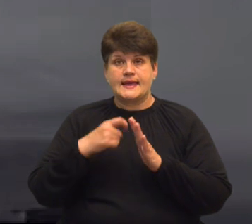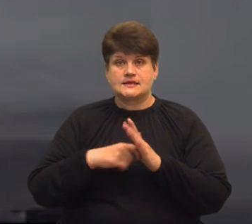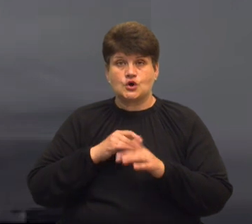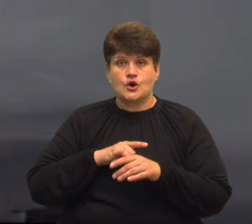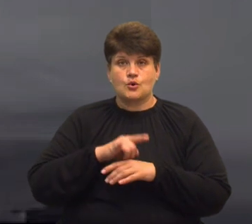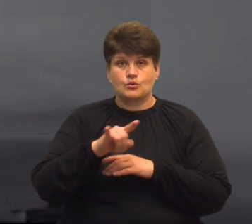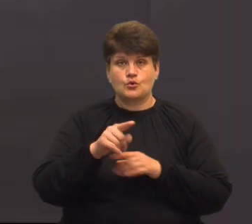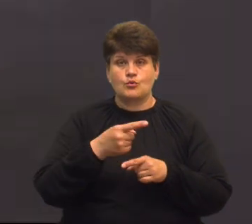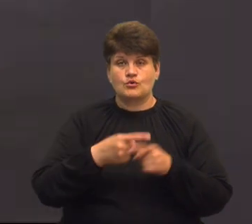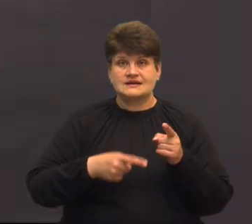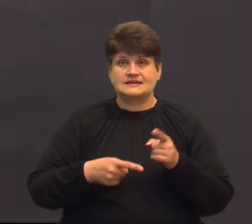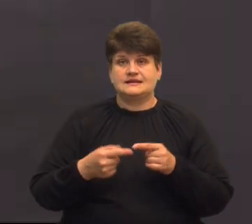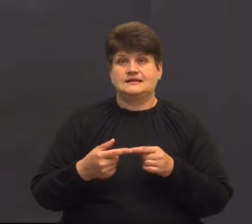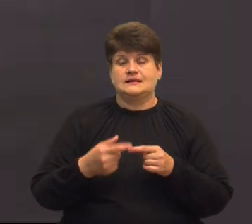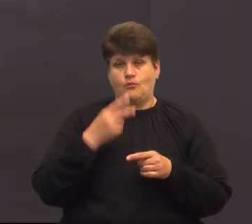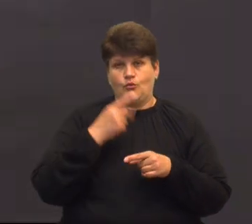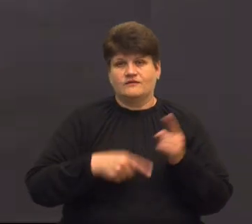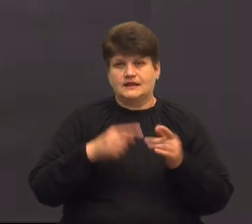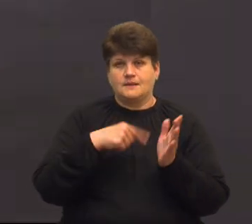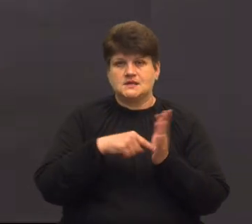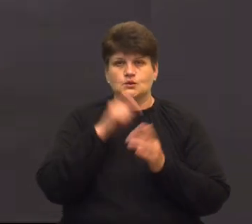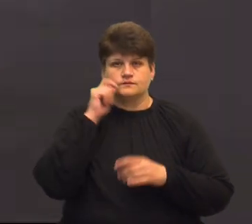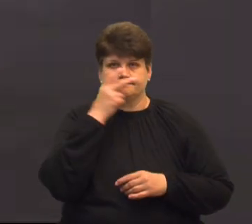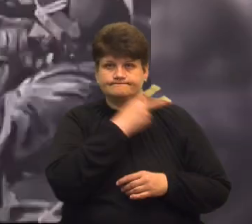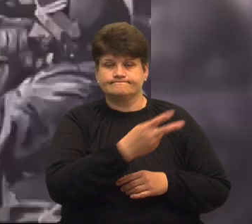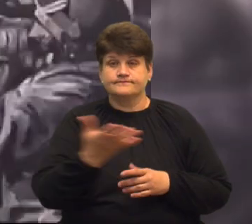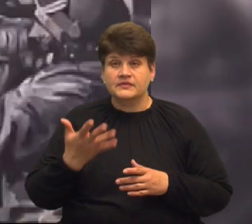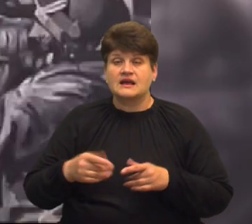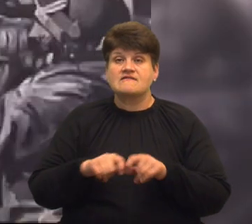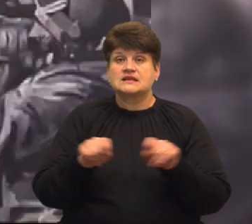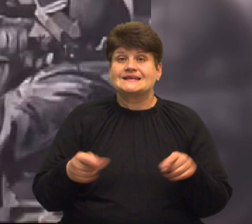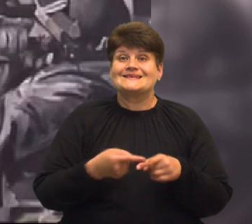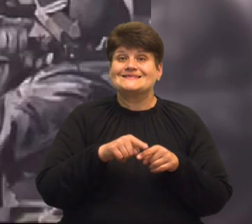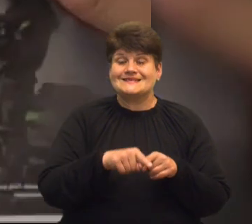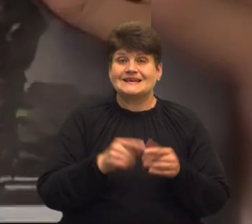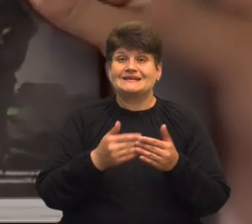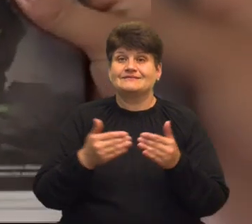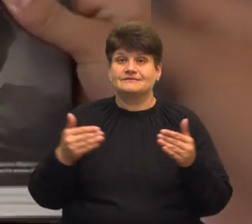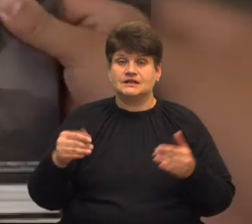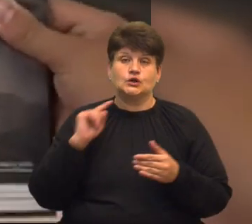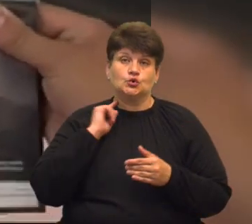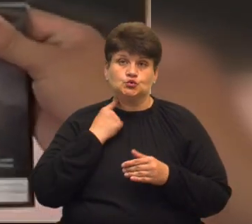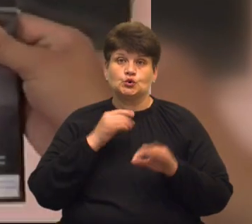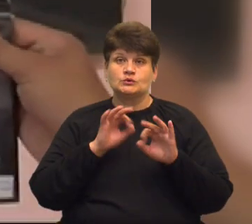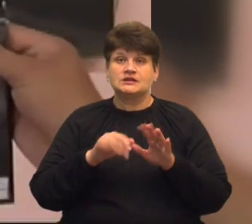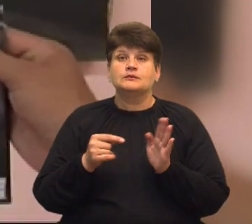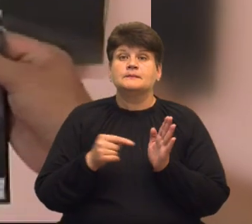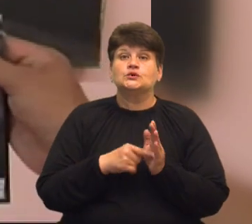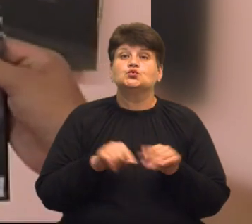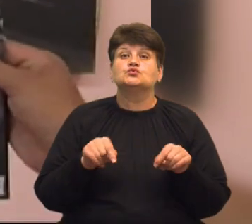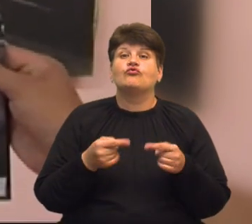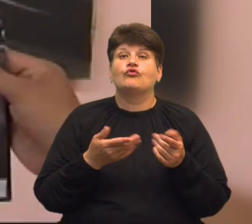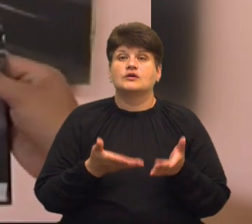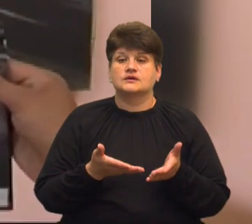в половині міст України. В серпні 2018 року на відкритті цієї виставки в Луцьку Олег так пояснив мету її створення.